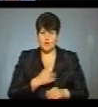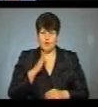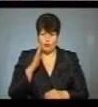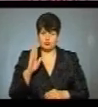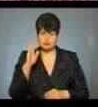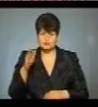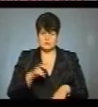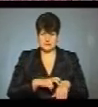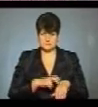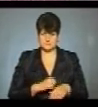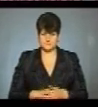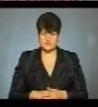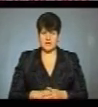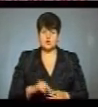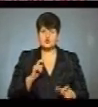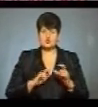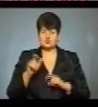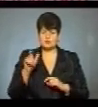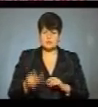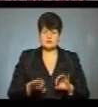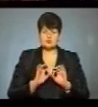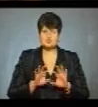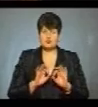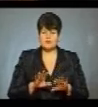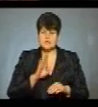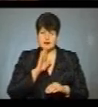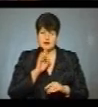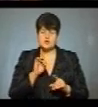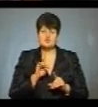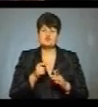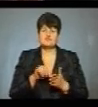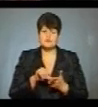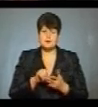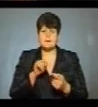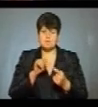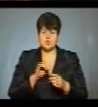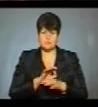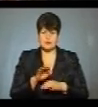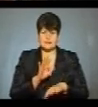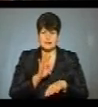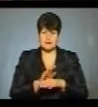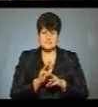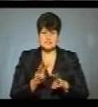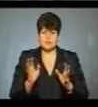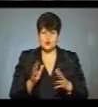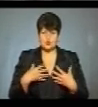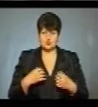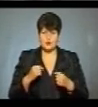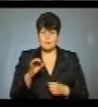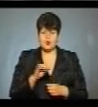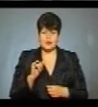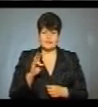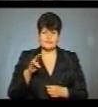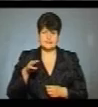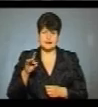їдемо». Студентка Світлана Бірук розповідає, чому виступає проти проєкту наказу Міністерства охорони здоров'я про інтернатуру.